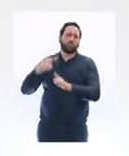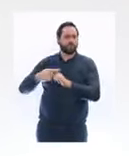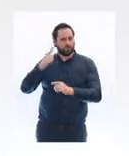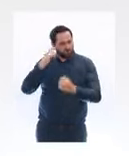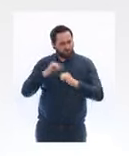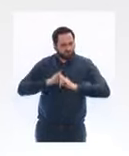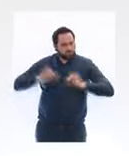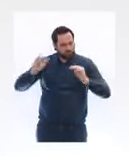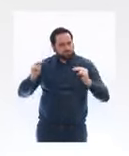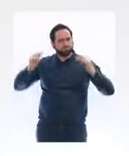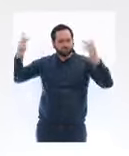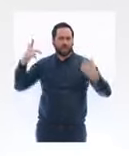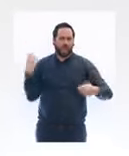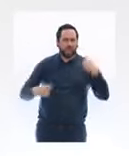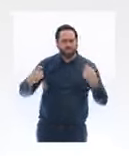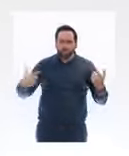volontaire et elle réussira.